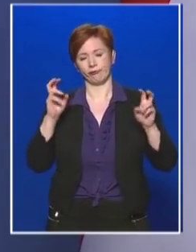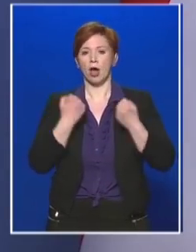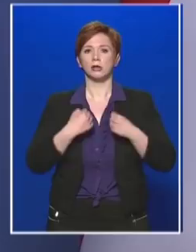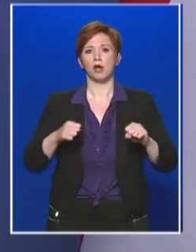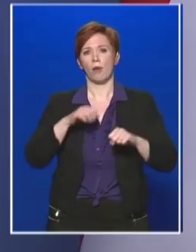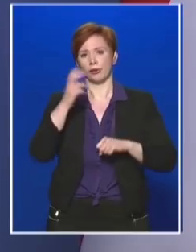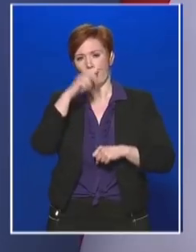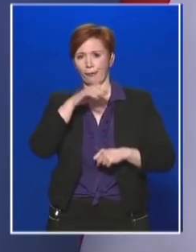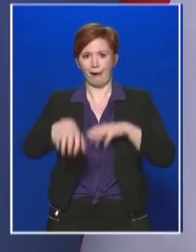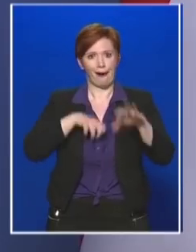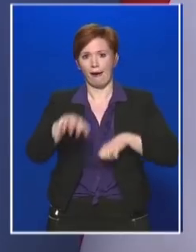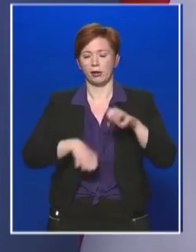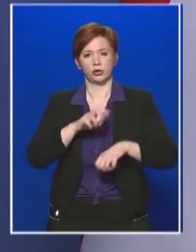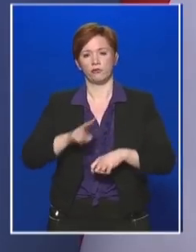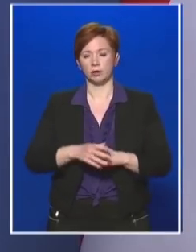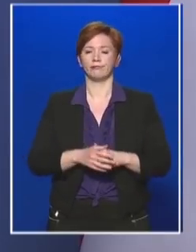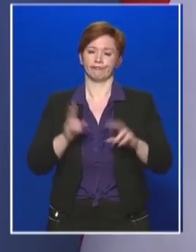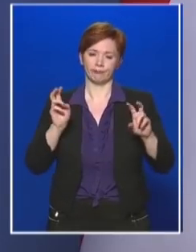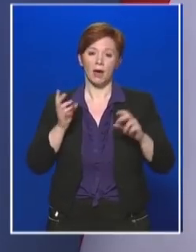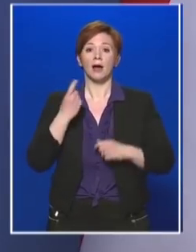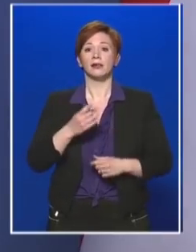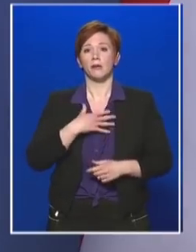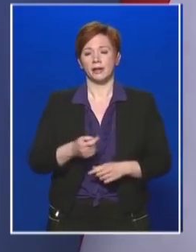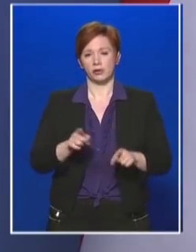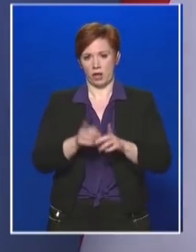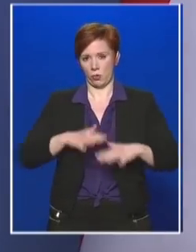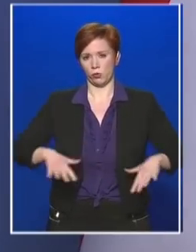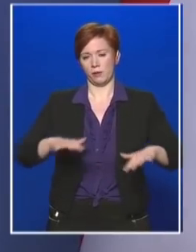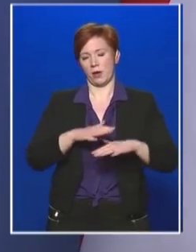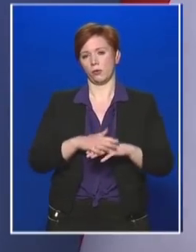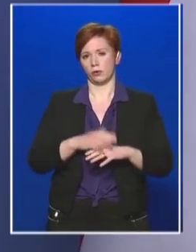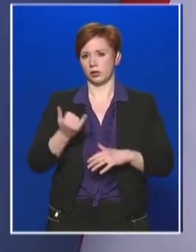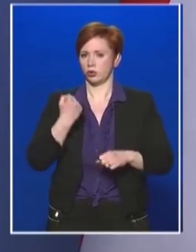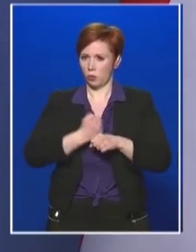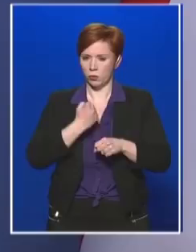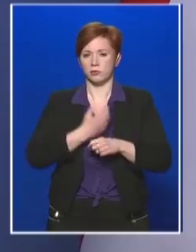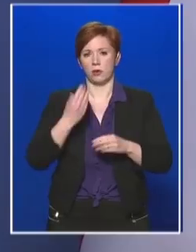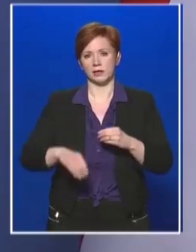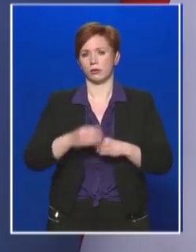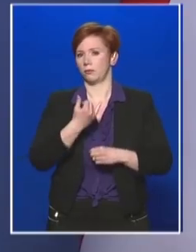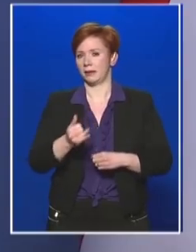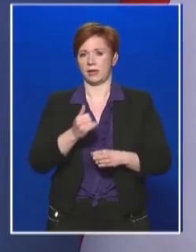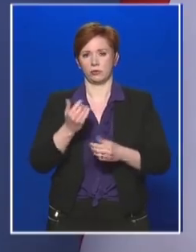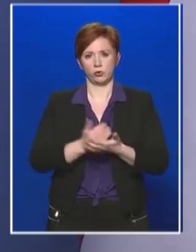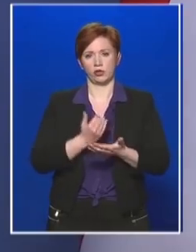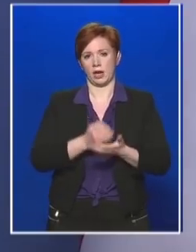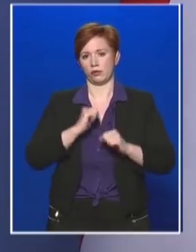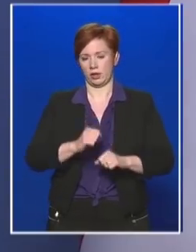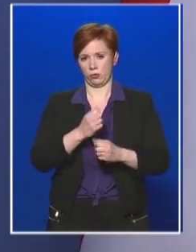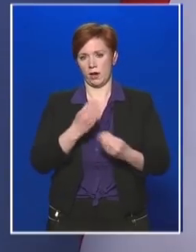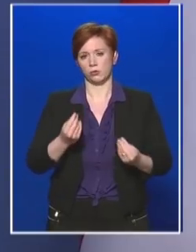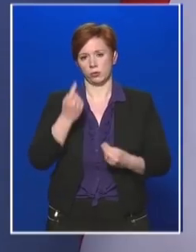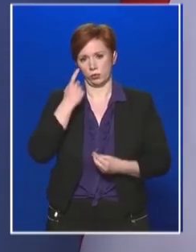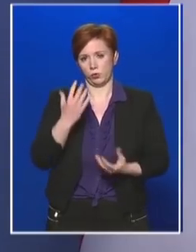körülmények között is mindent megteszünk azért, hogy a védőfelszereléseket és védőeszközöket be tudjuk szerezni, és biztosítani